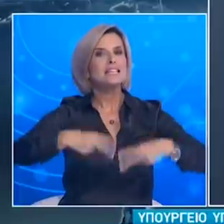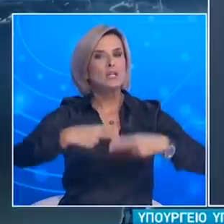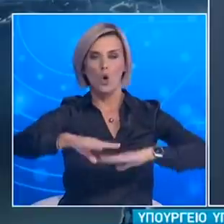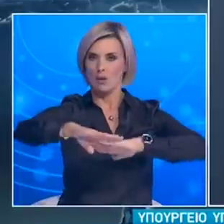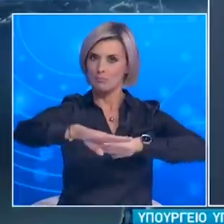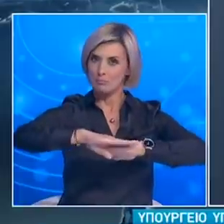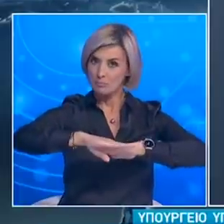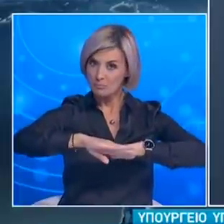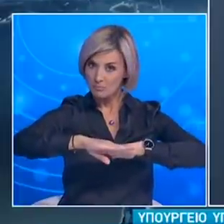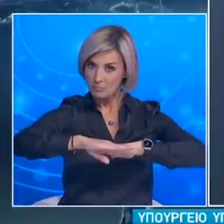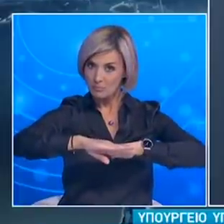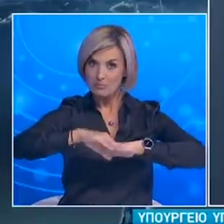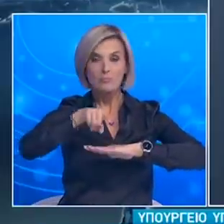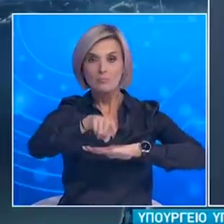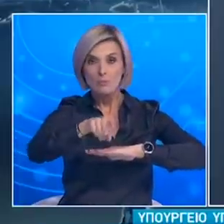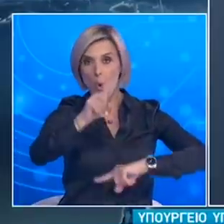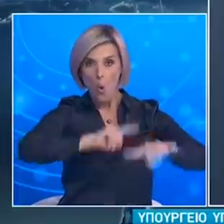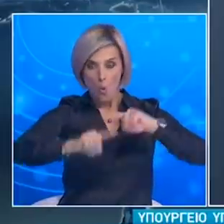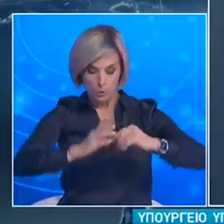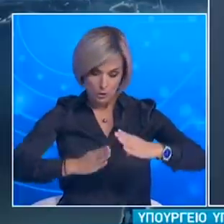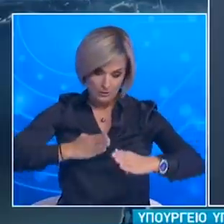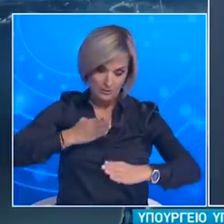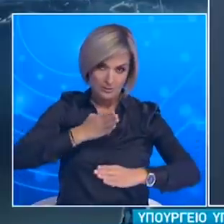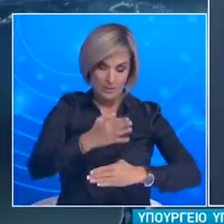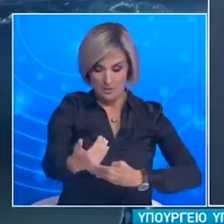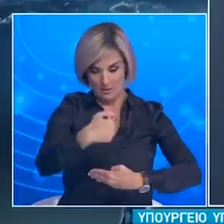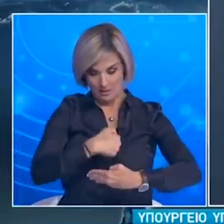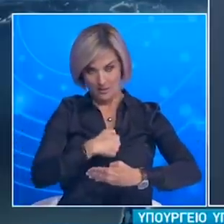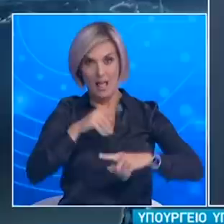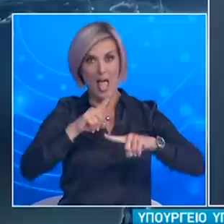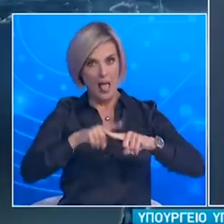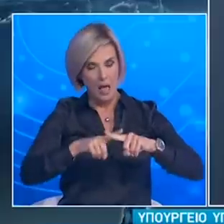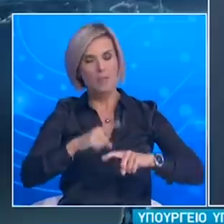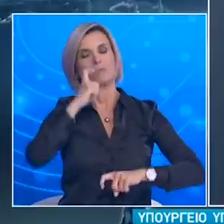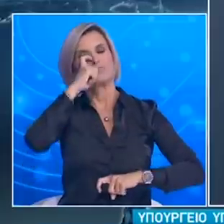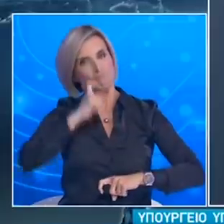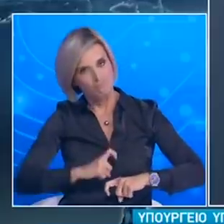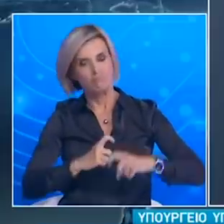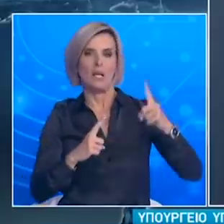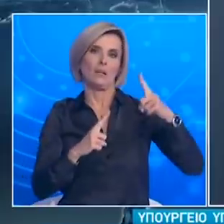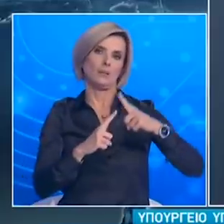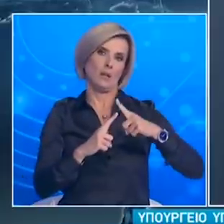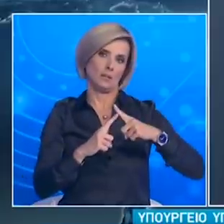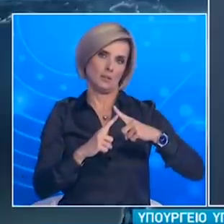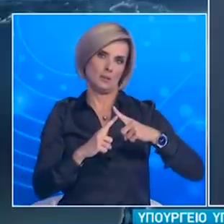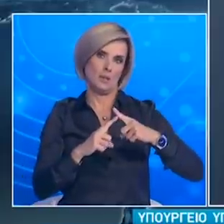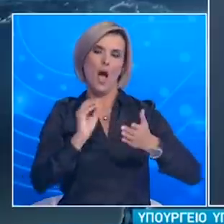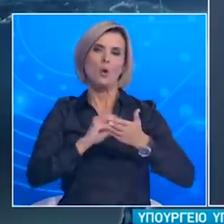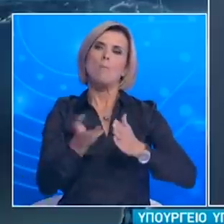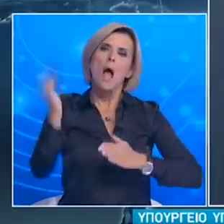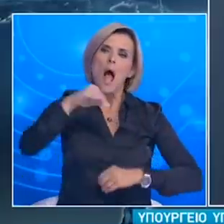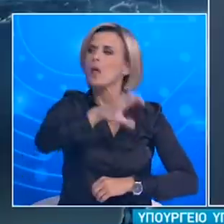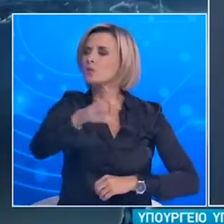ΝΑΤΟ παρατείνεται ο δειγματοληπτικός έλεγος στις ερχομένων από το εξωτερικό καθώς και περιορισμοί εισόδη πικών τρίτων χωρών.